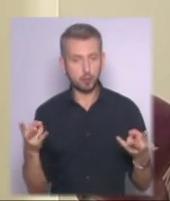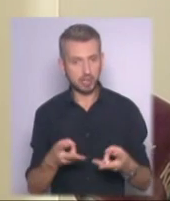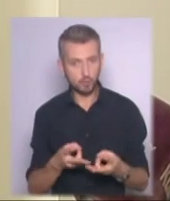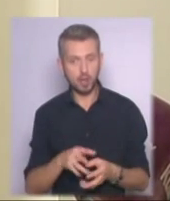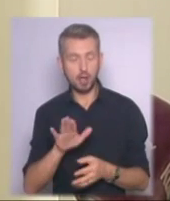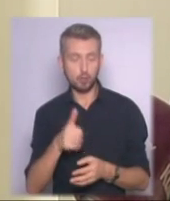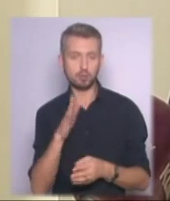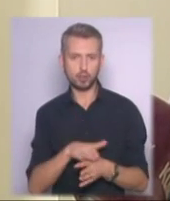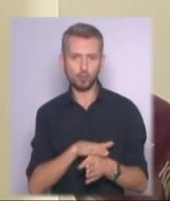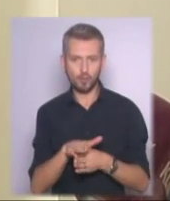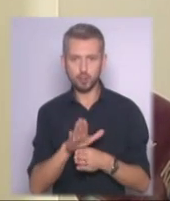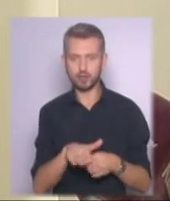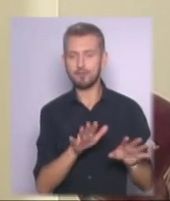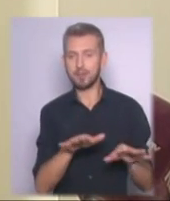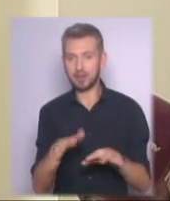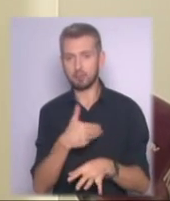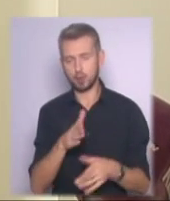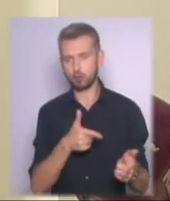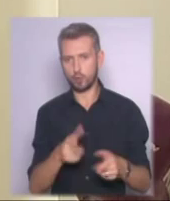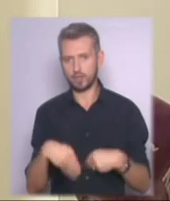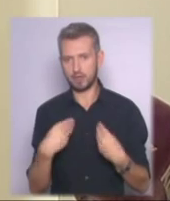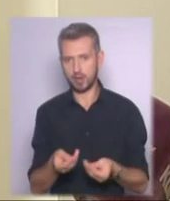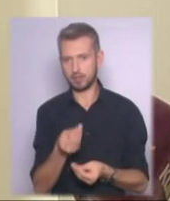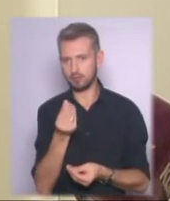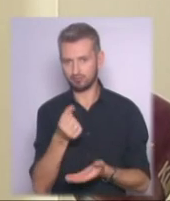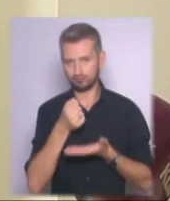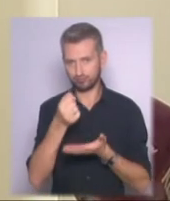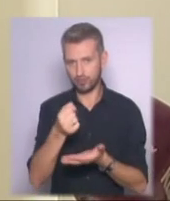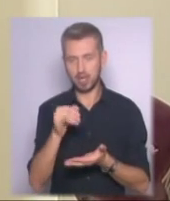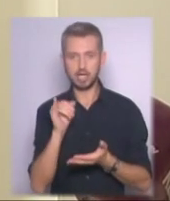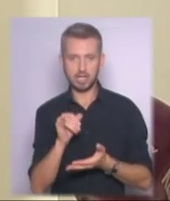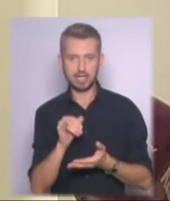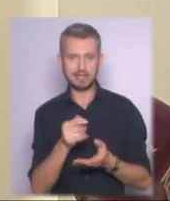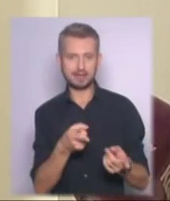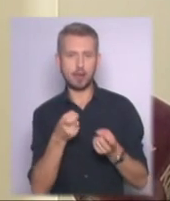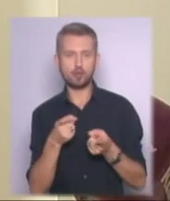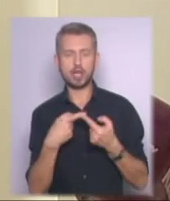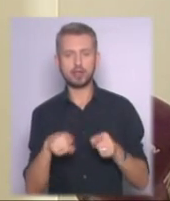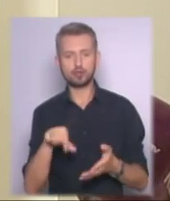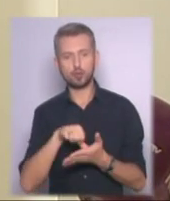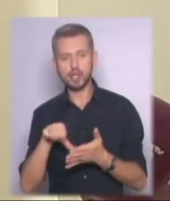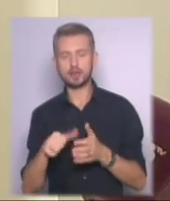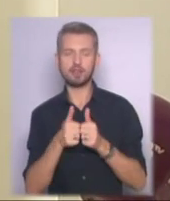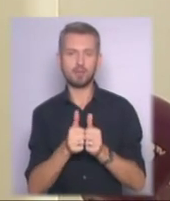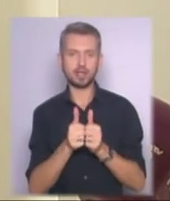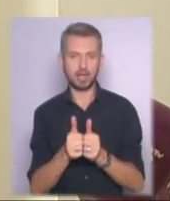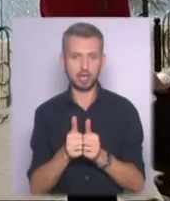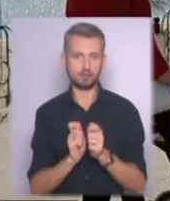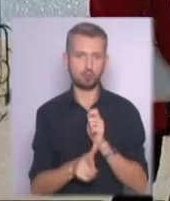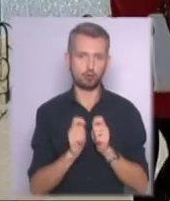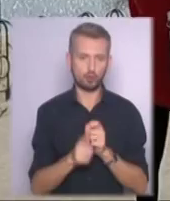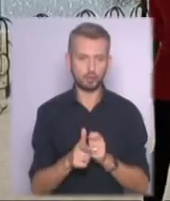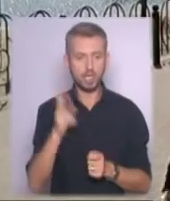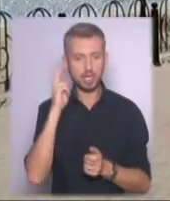вони будуть впроваджувати в місцях, і ми готові на це давати невеликі гранти і також залучати інших учасників, партнерів, спонсорів.